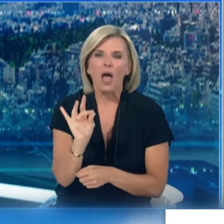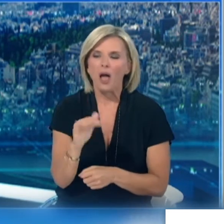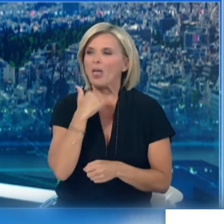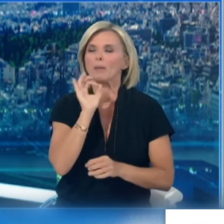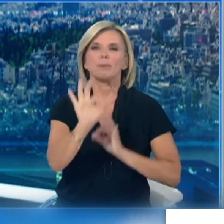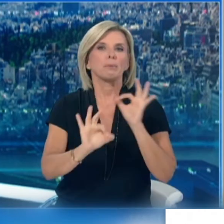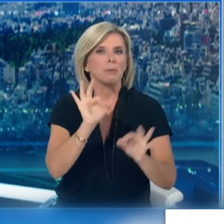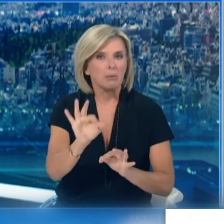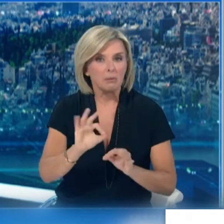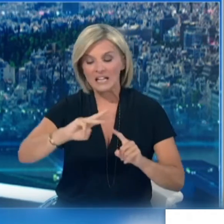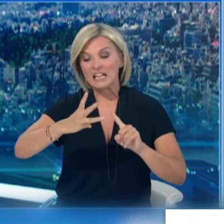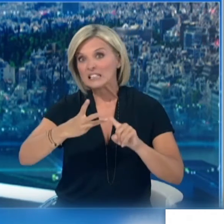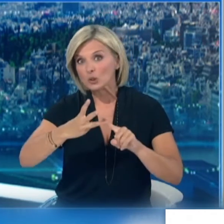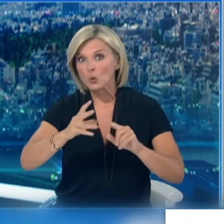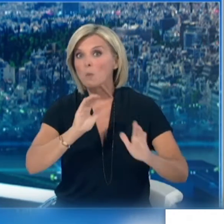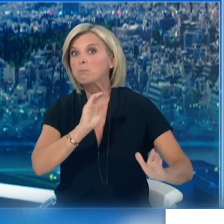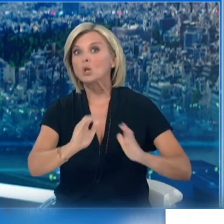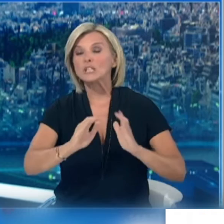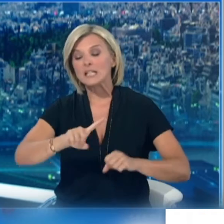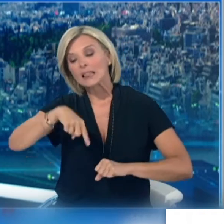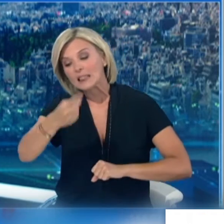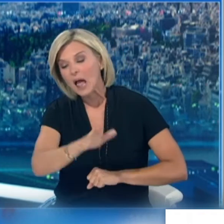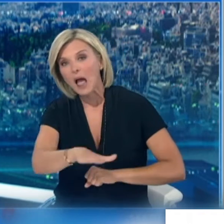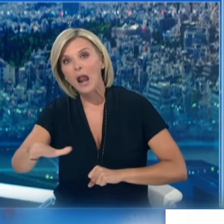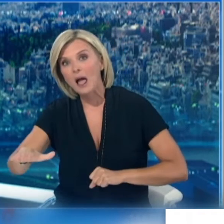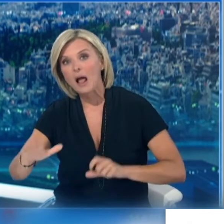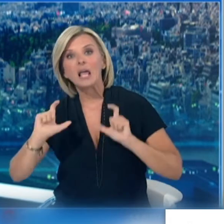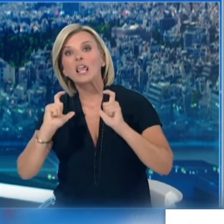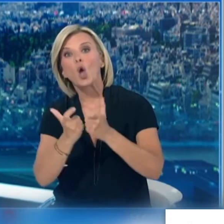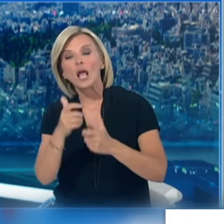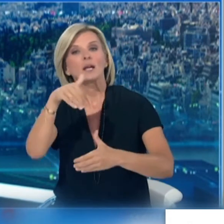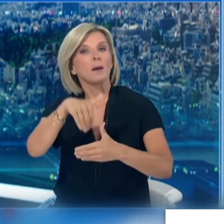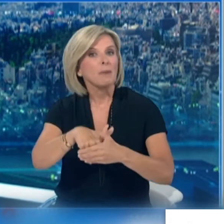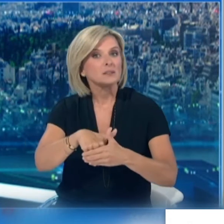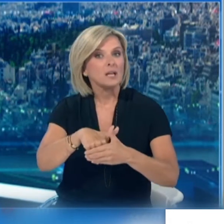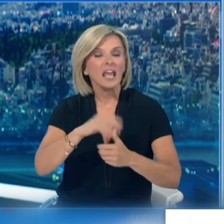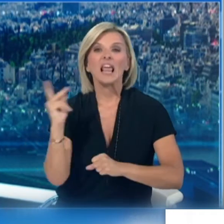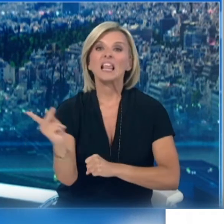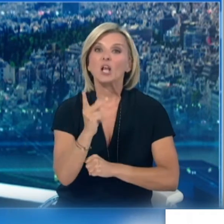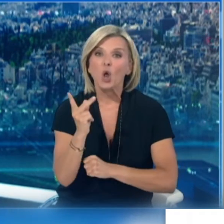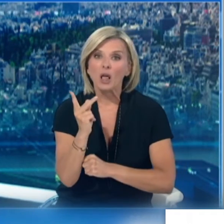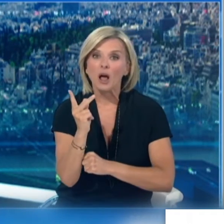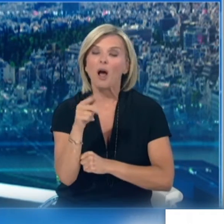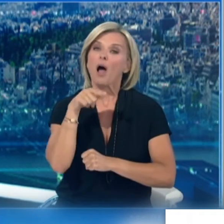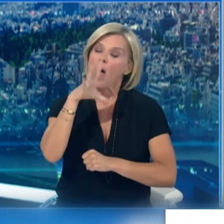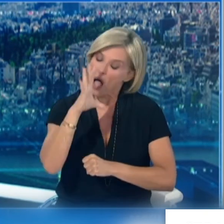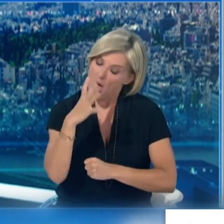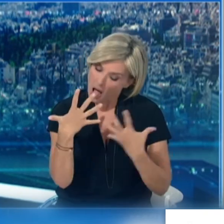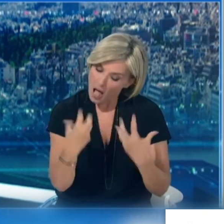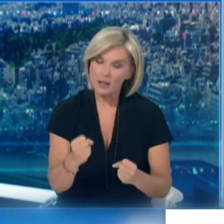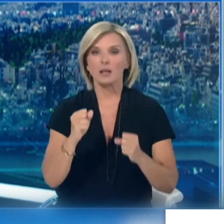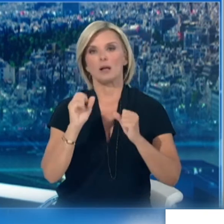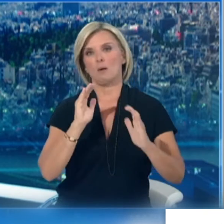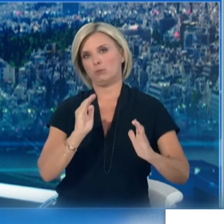προστασία των ευάλωτων ατόμων στο οικογενειακό και κοινωνικό περιβάλλον Η